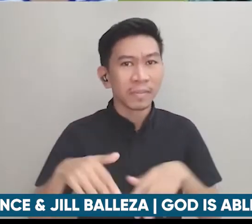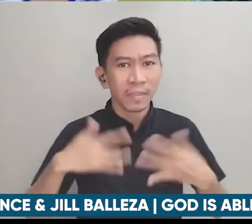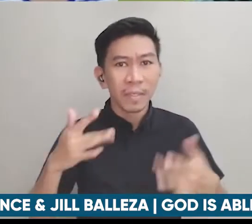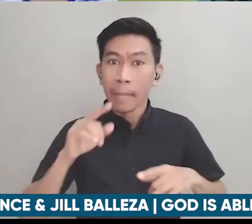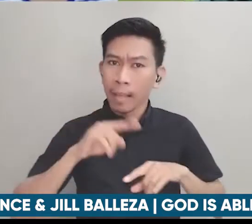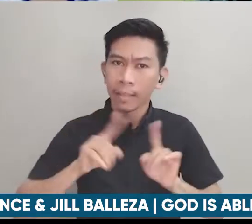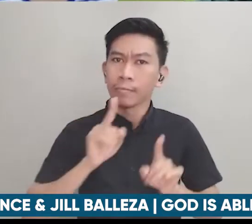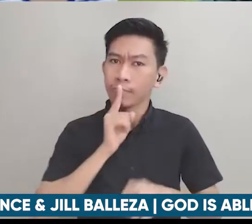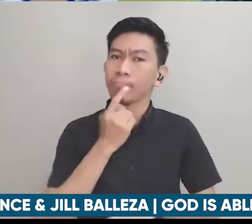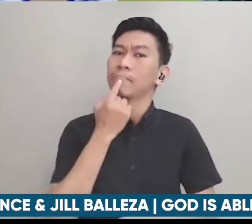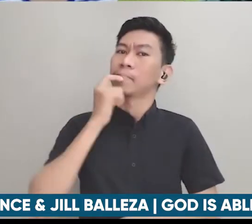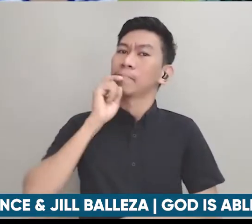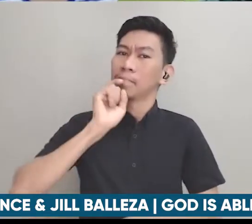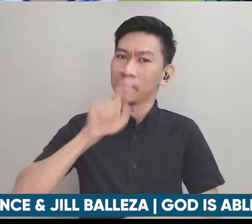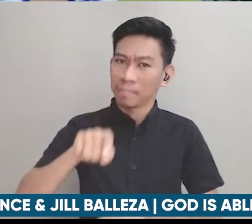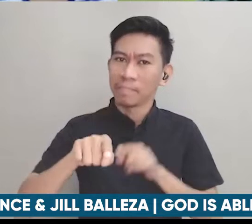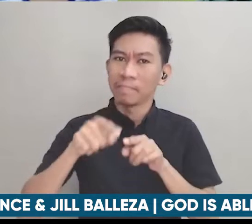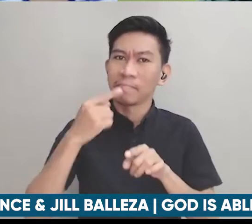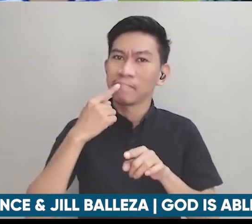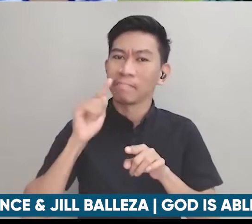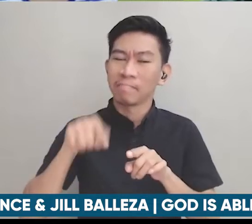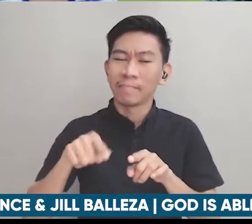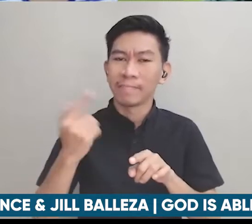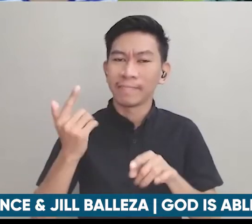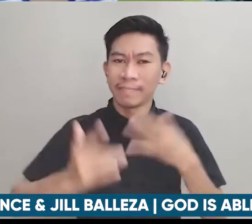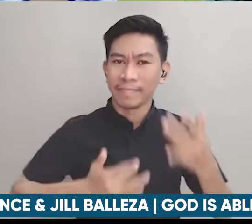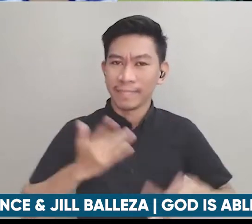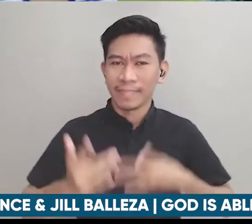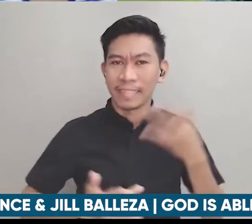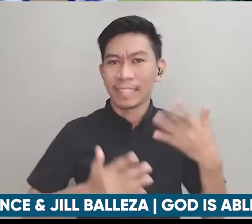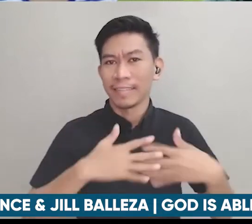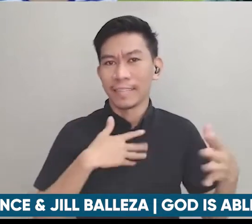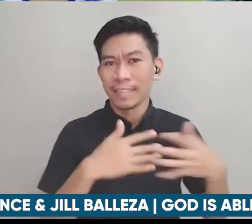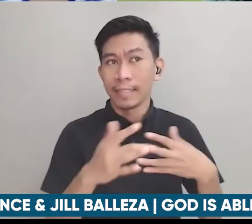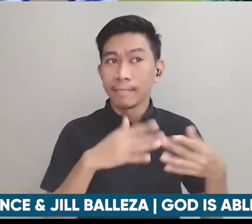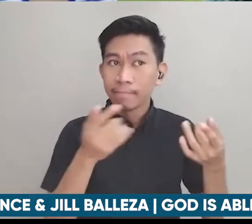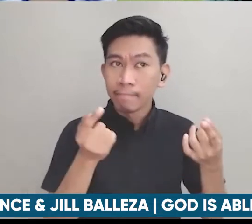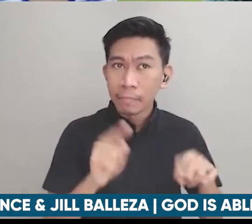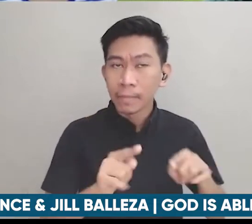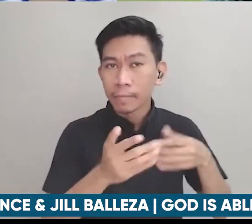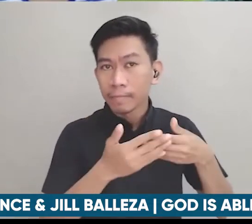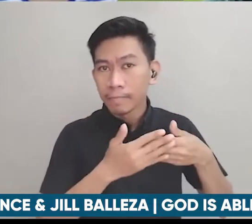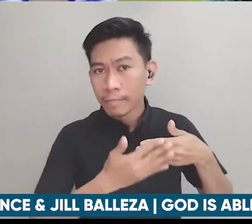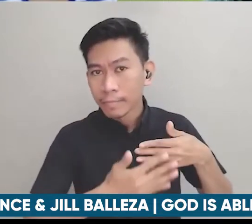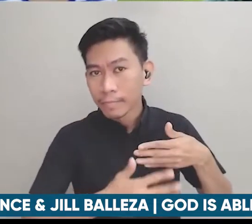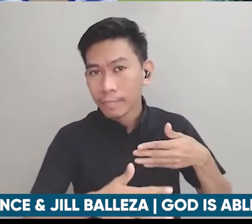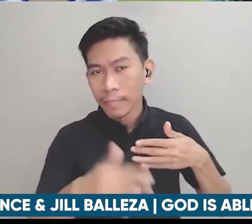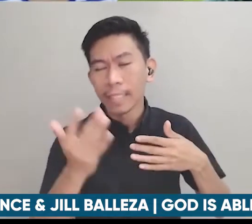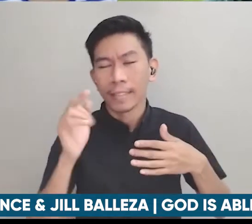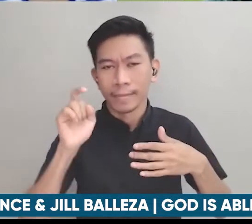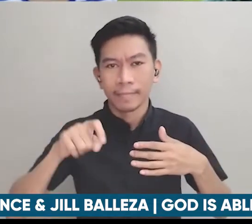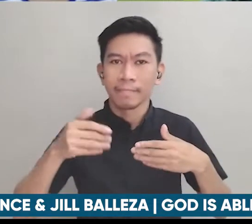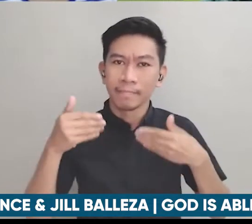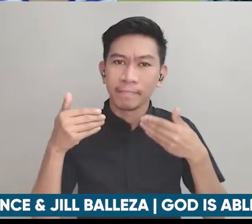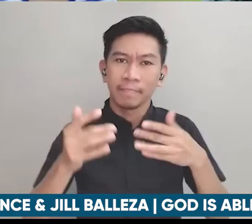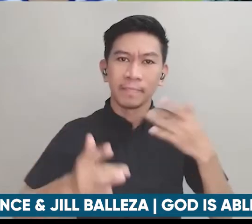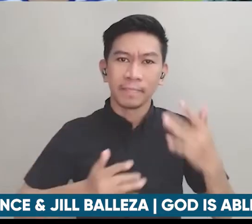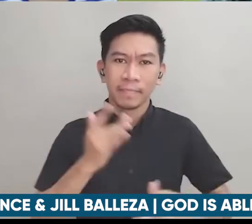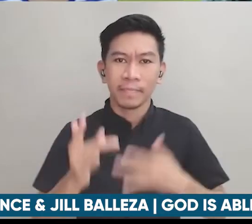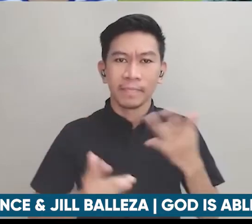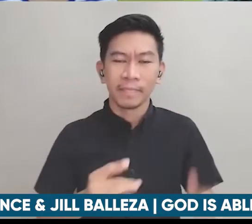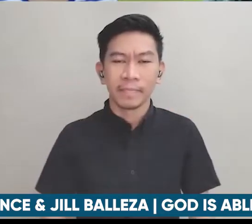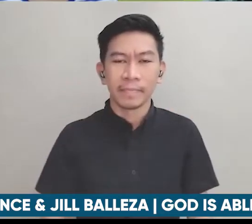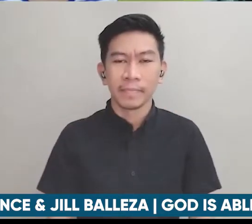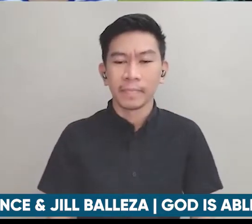sa anumang circumstances natin and siguro yung sekreto na akin pong nakikita dito mula sa mag-asawang balyesa po is yung balance